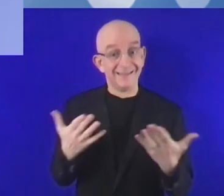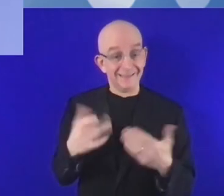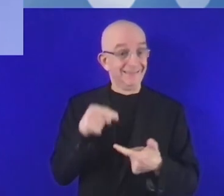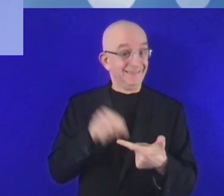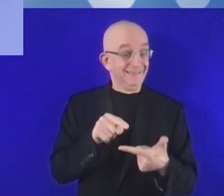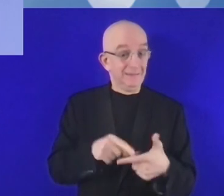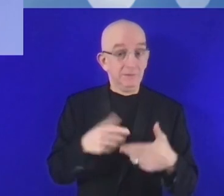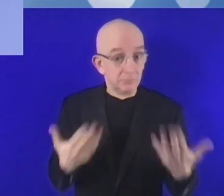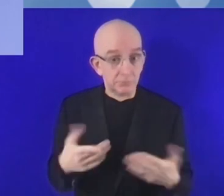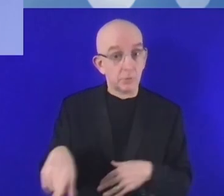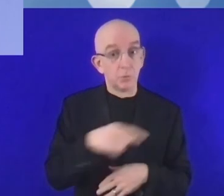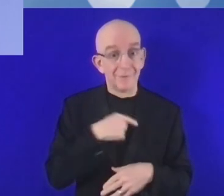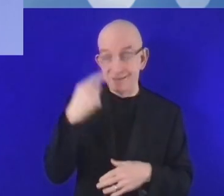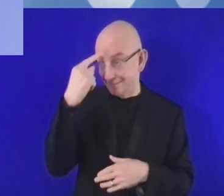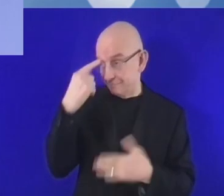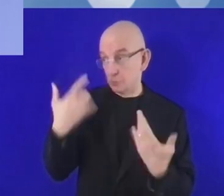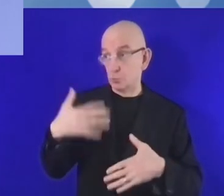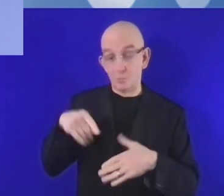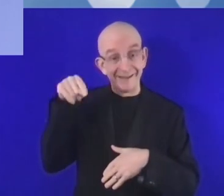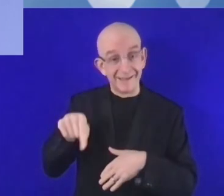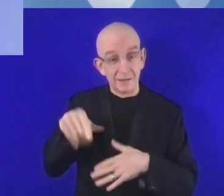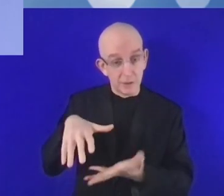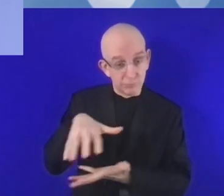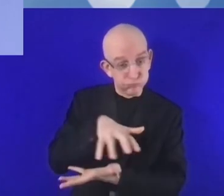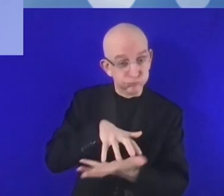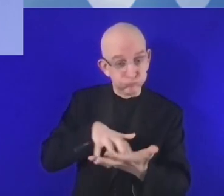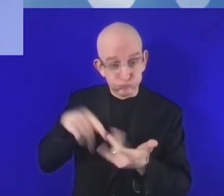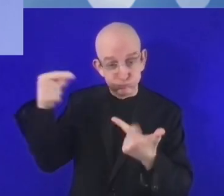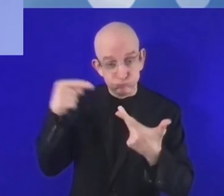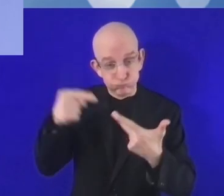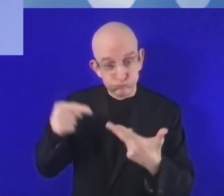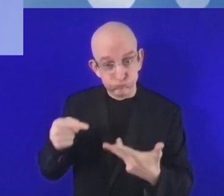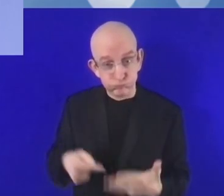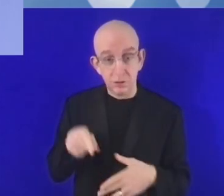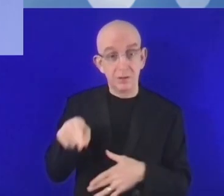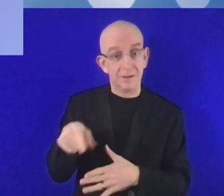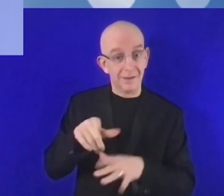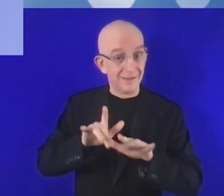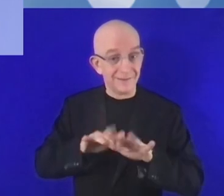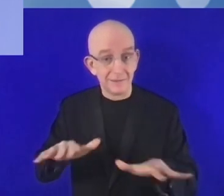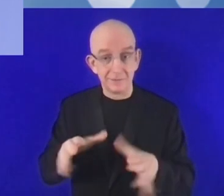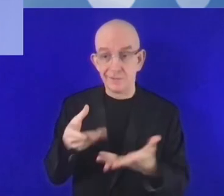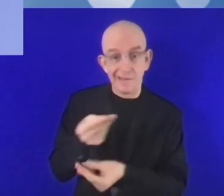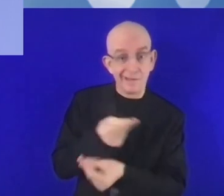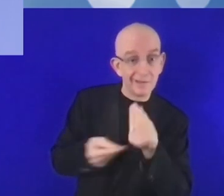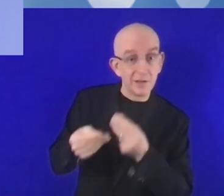نستطيع أن لا نرى ما هي تعقيدات